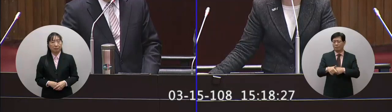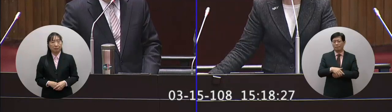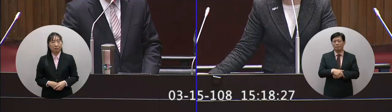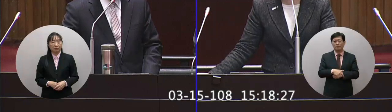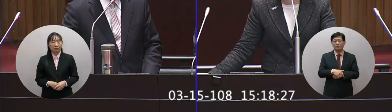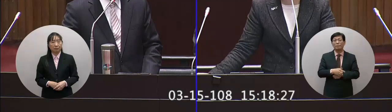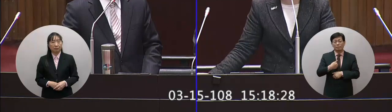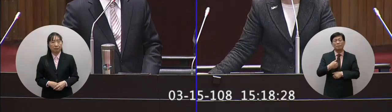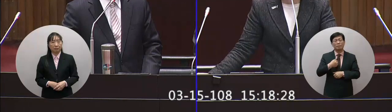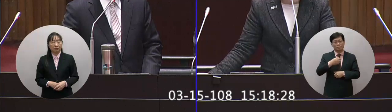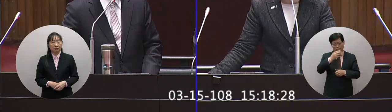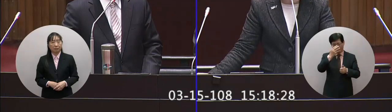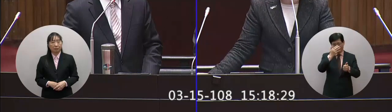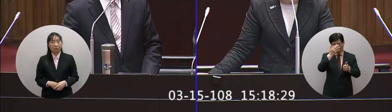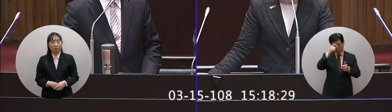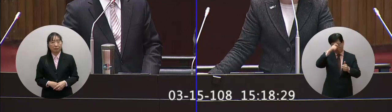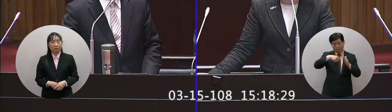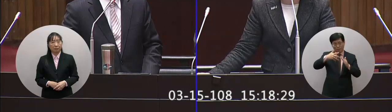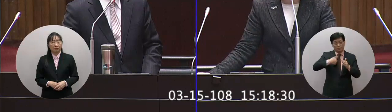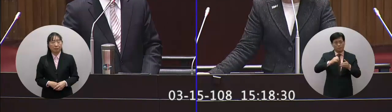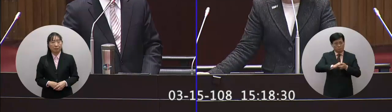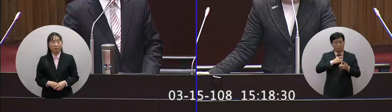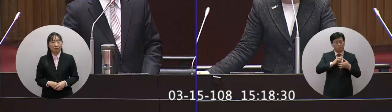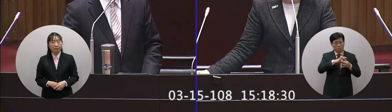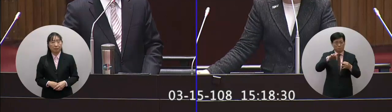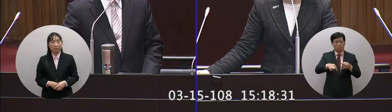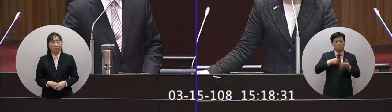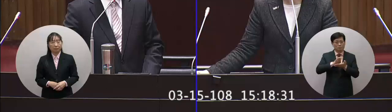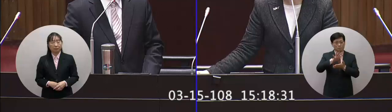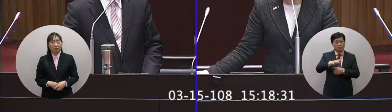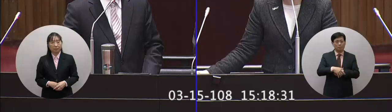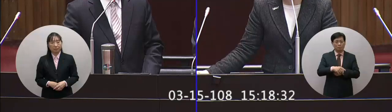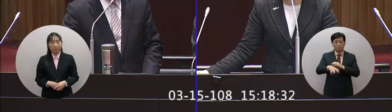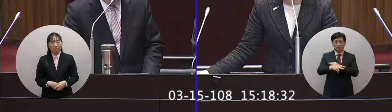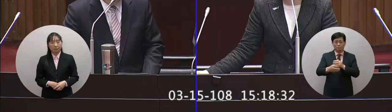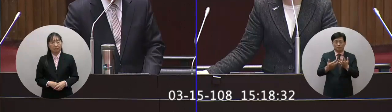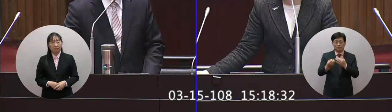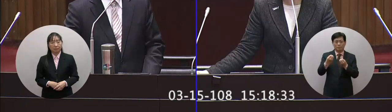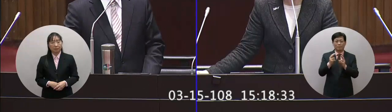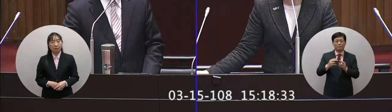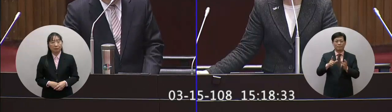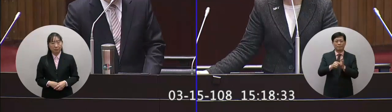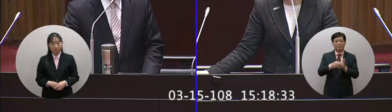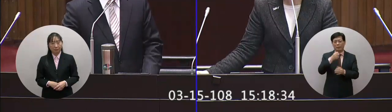的一個標準所以我請院長一定要來關心著我們的未來的火力發電廠